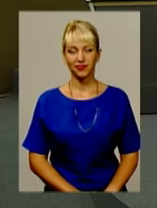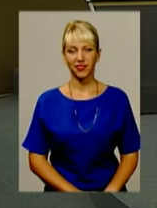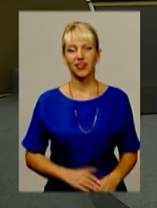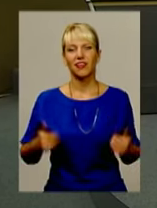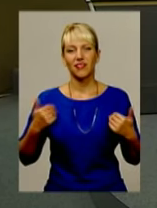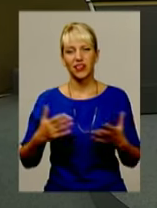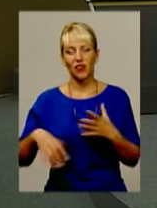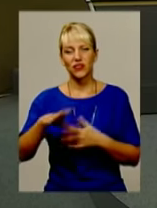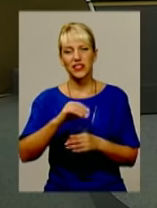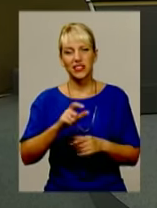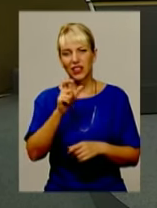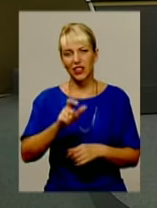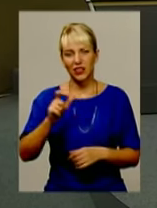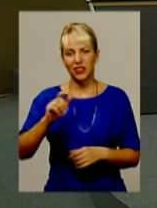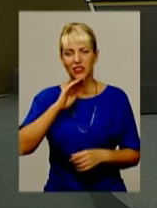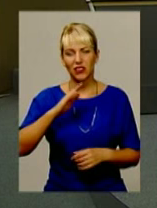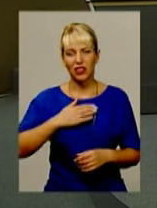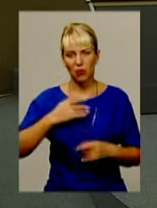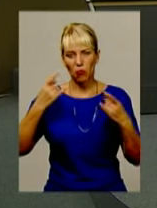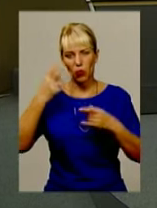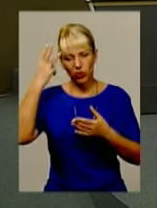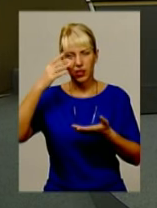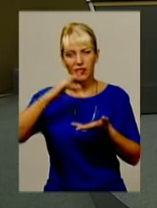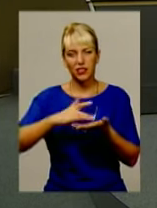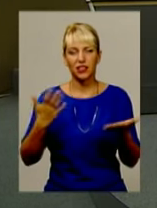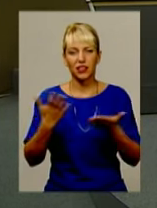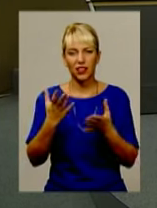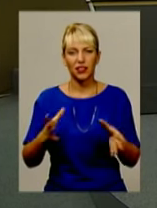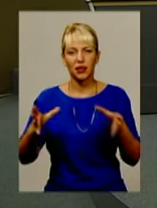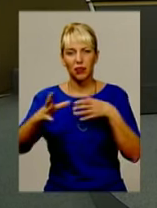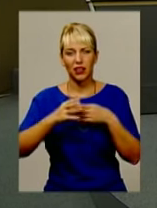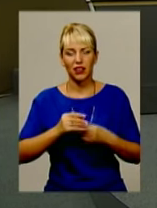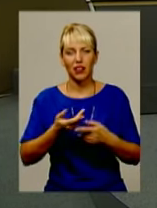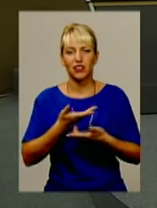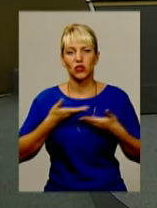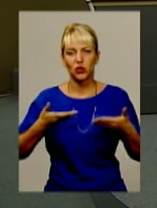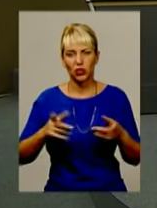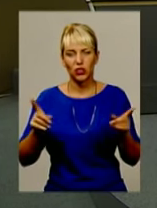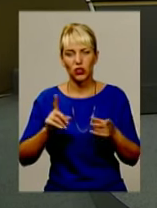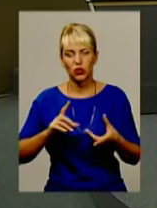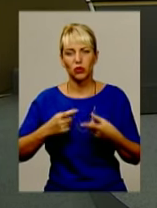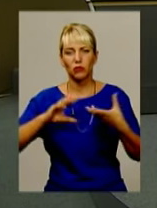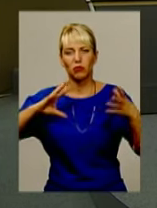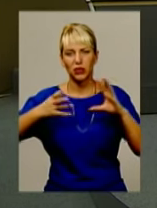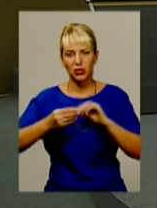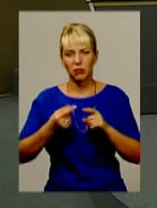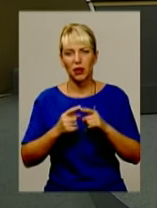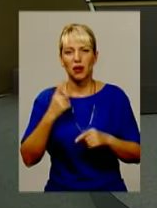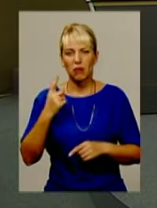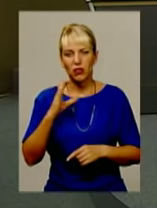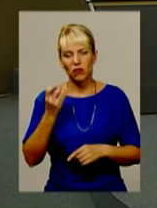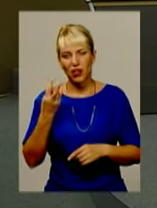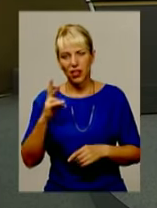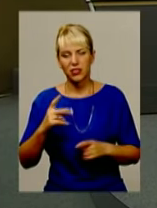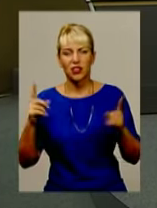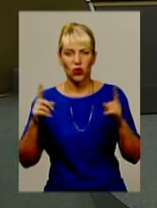Вітаємо усіх глядачів каналу Поділя Центр, які приєдналися до нас, щоб підбити інформаційний підсумок 1 вересня.